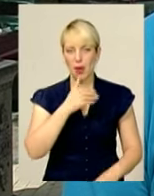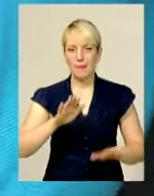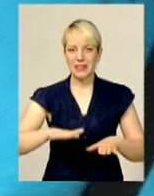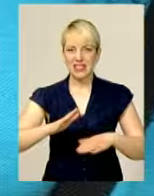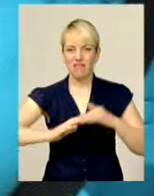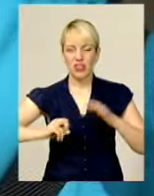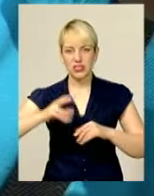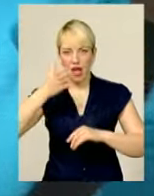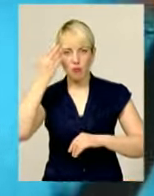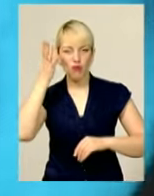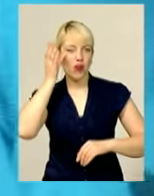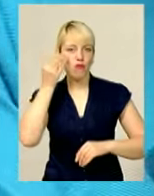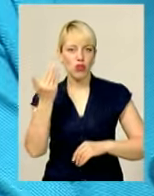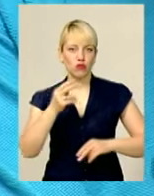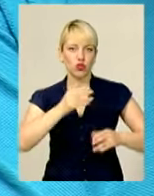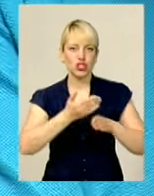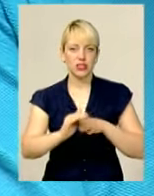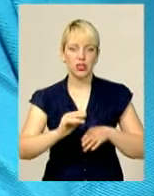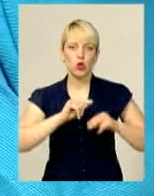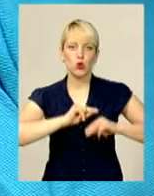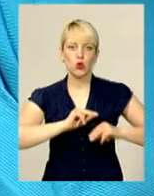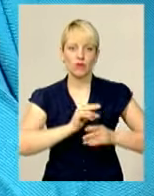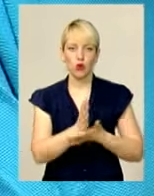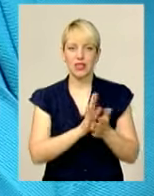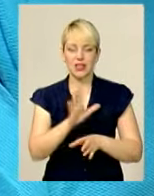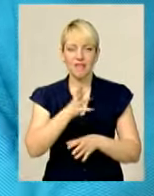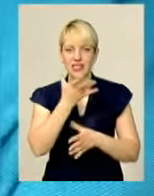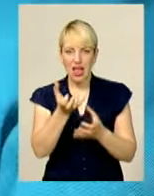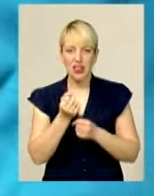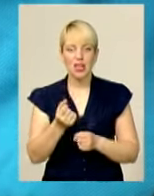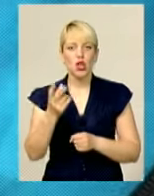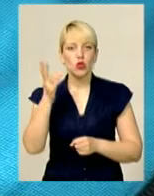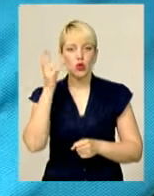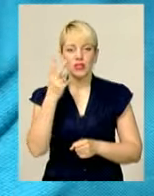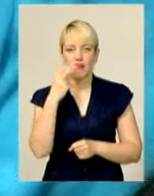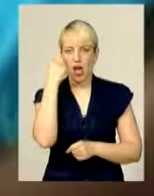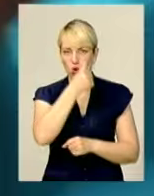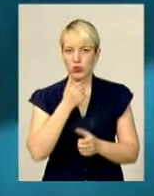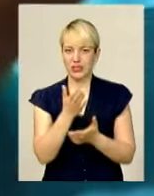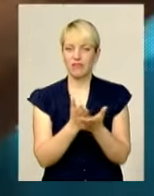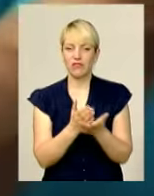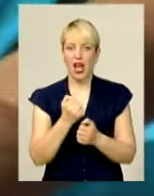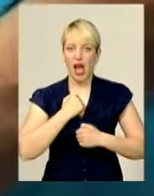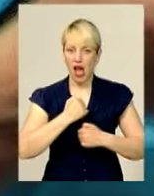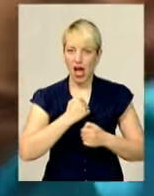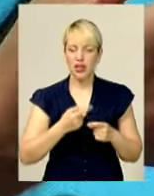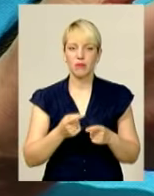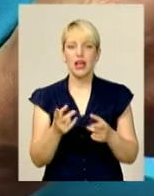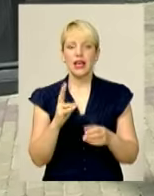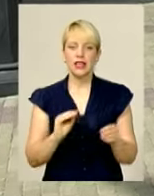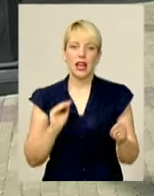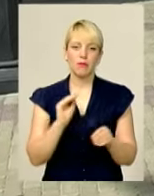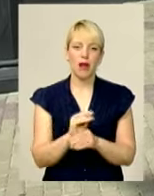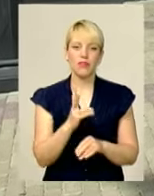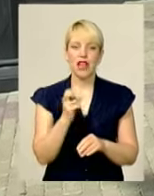забули врахувати частину його трудового стажу, не взяли до уваги два роки служби в армії, надбавку на утримання неповнолітньої